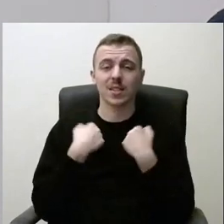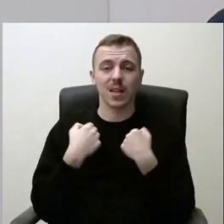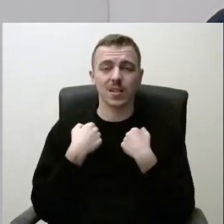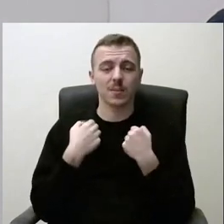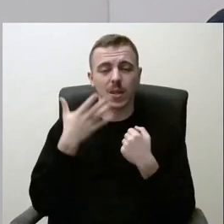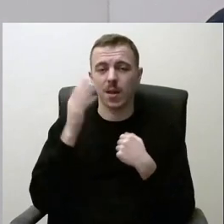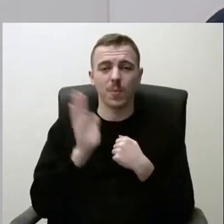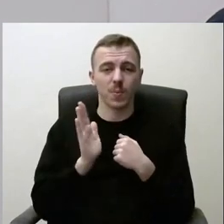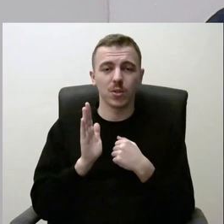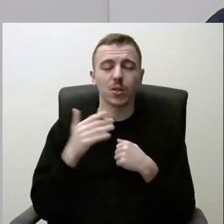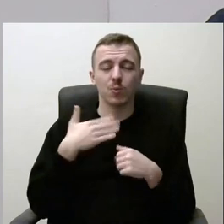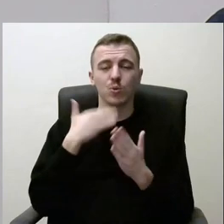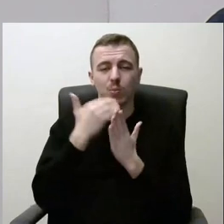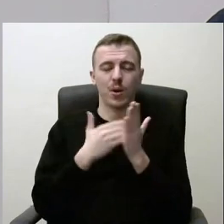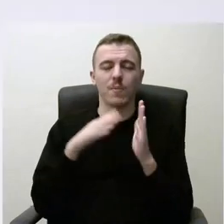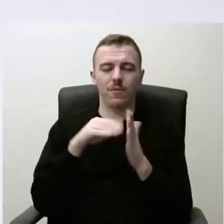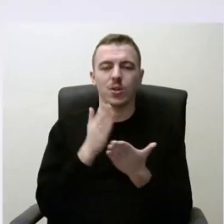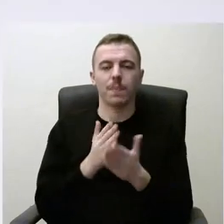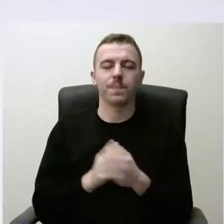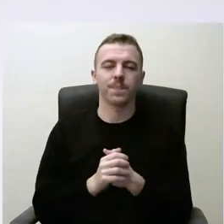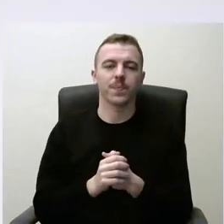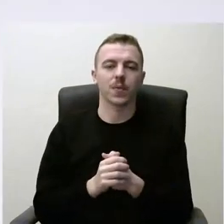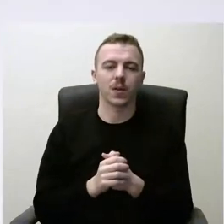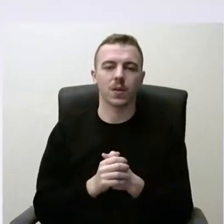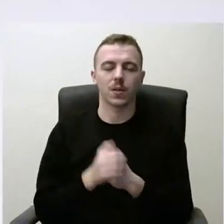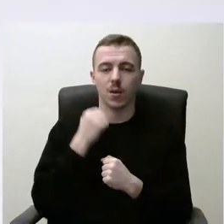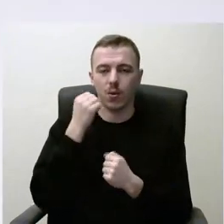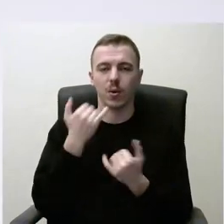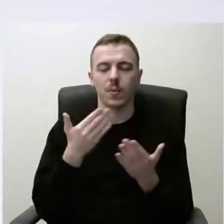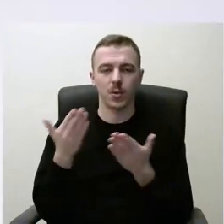neužmiršti ir mūsų programą, tai yra to prasme. Dėkuoju, aš šiuo.